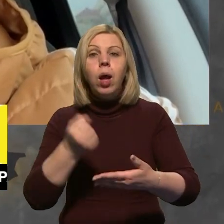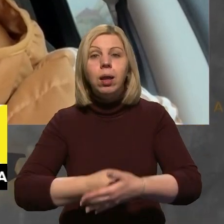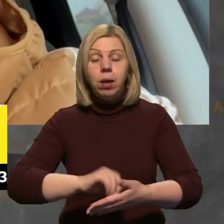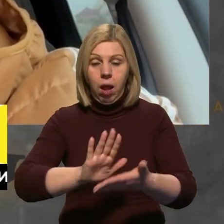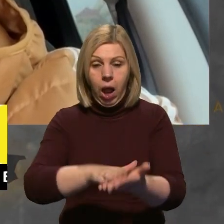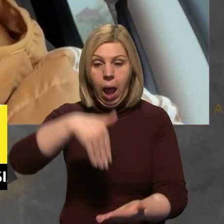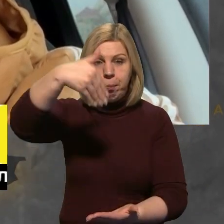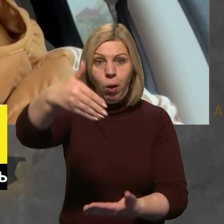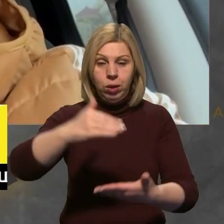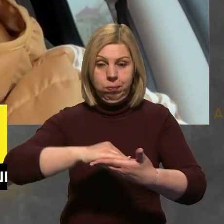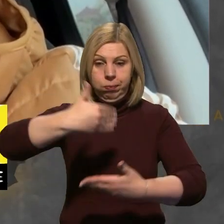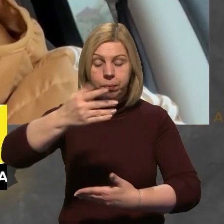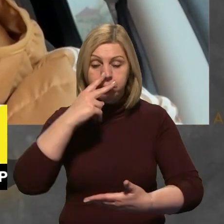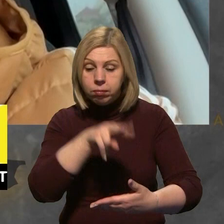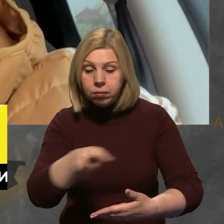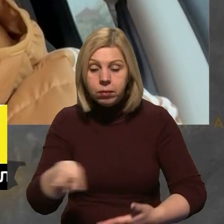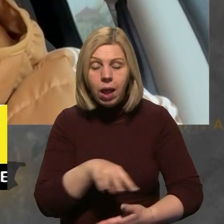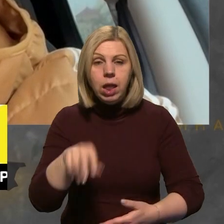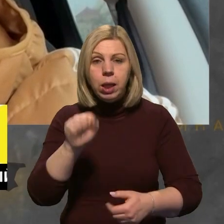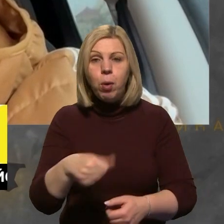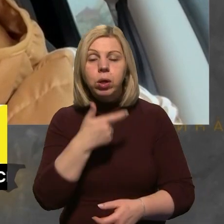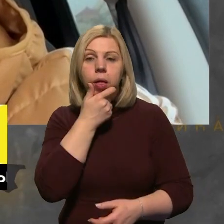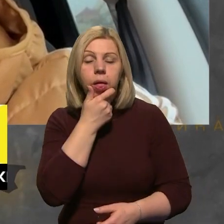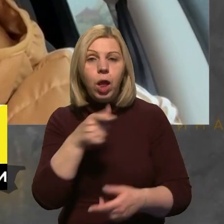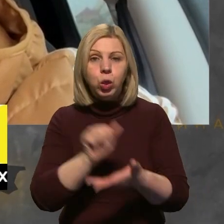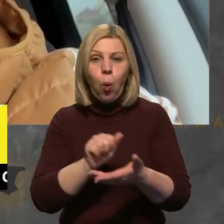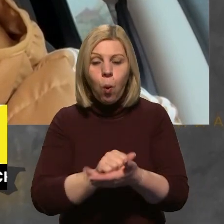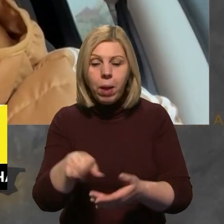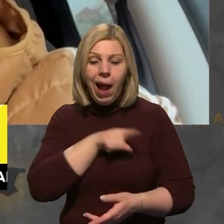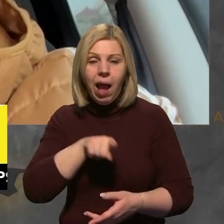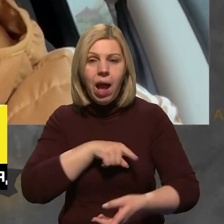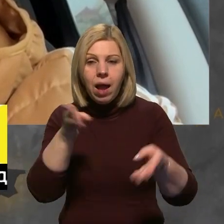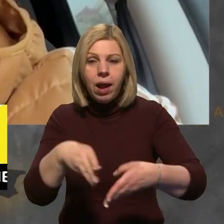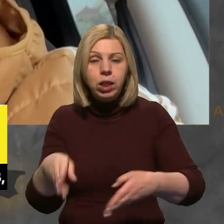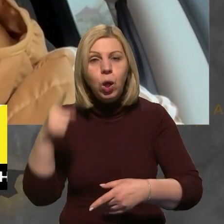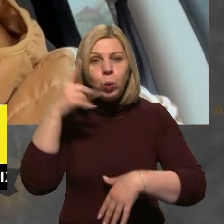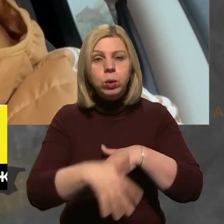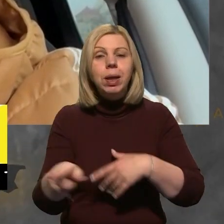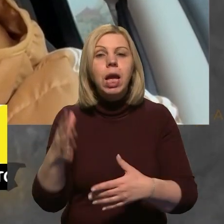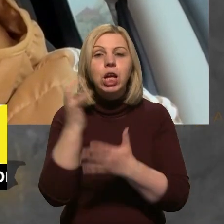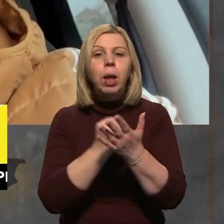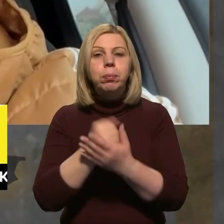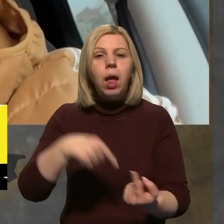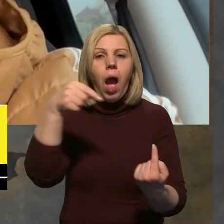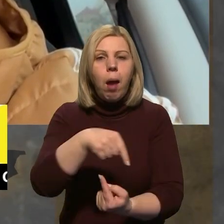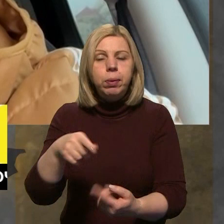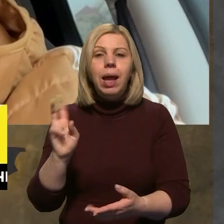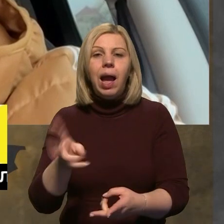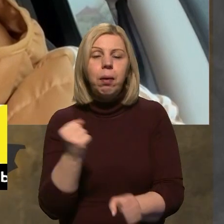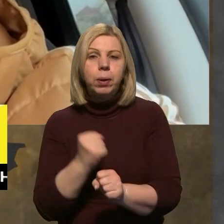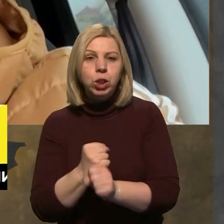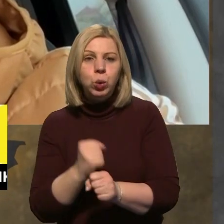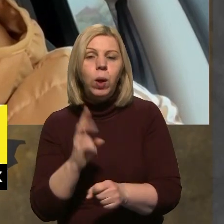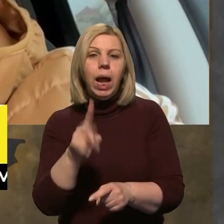почнеш щось робити самостійно, ти зможеш подивитися документацію і подивитися, зрозуміти, які запчастини туди підходять, як це працює,